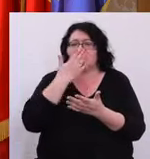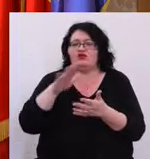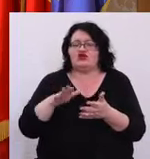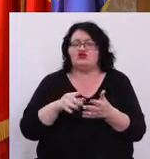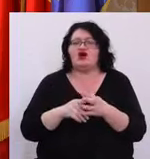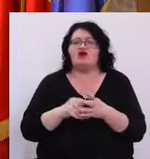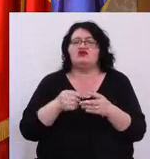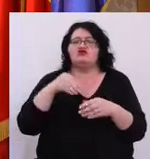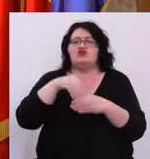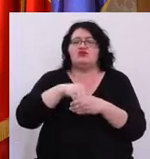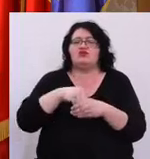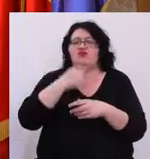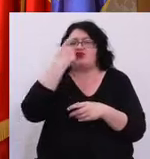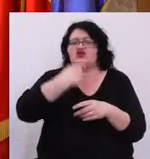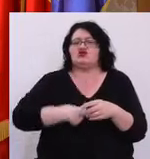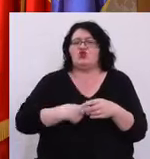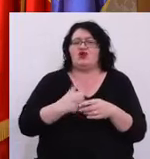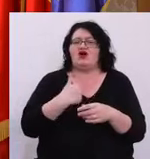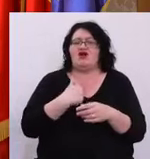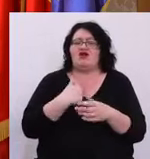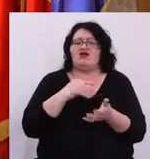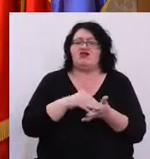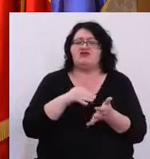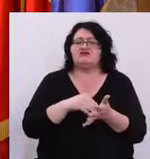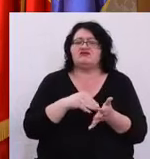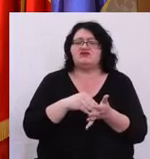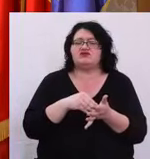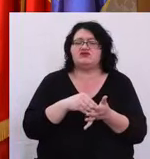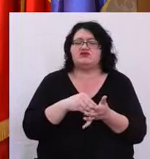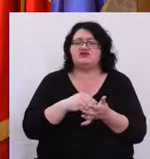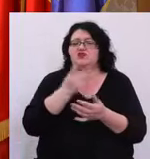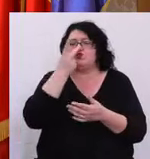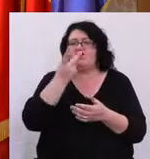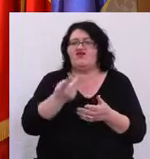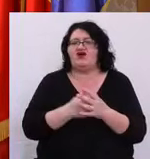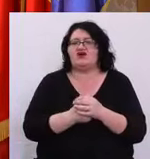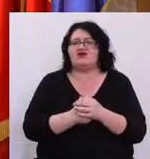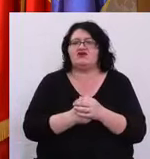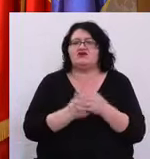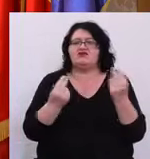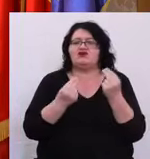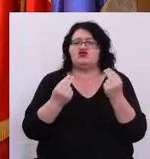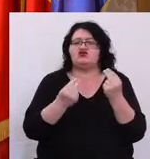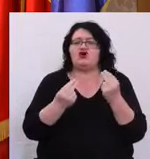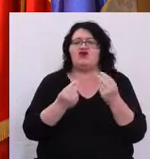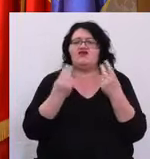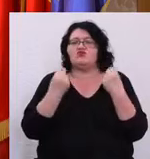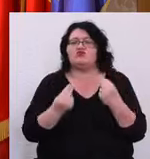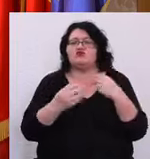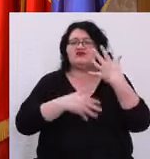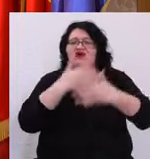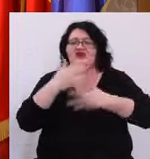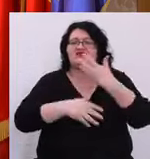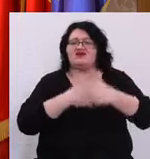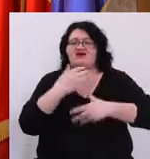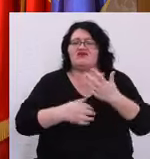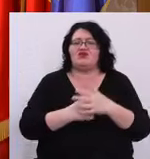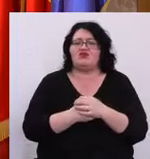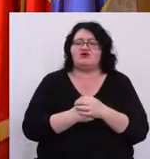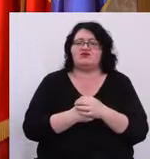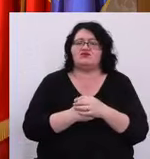Eu personal nu văd de ce ar fi benefic să amestecăm acum